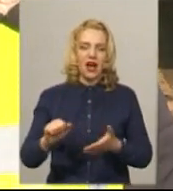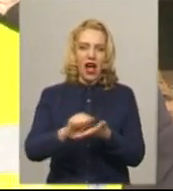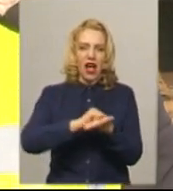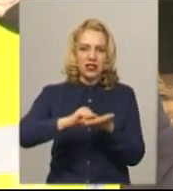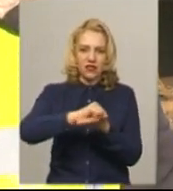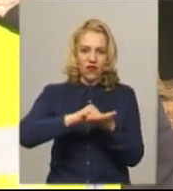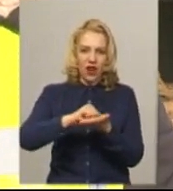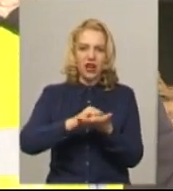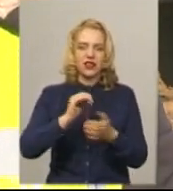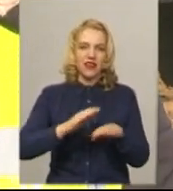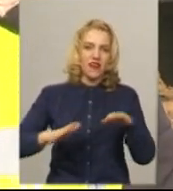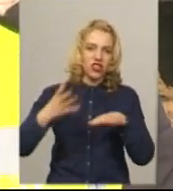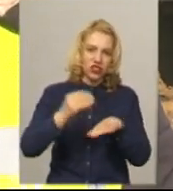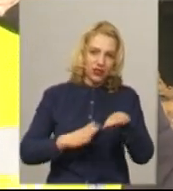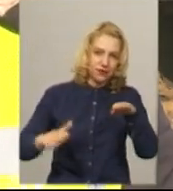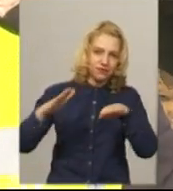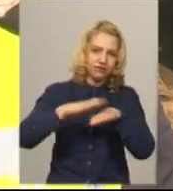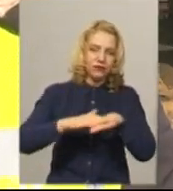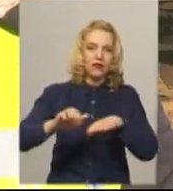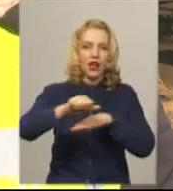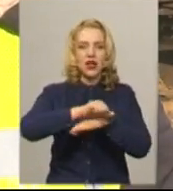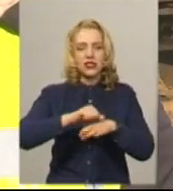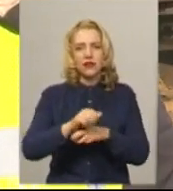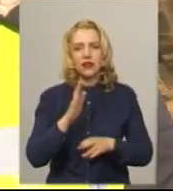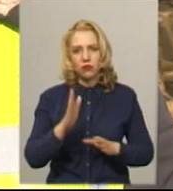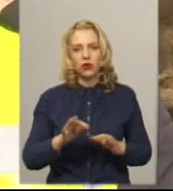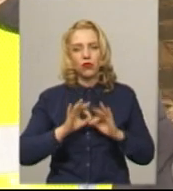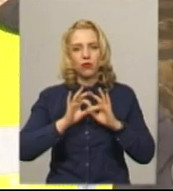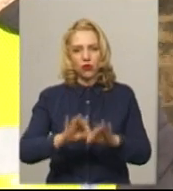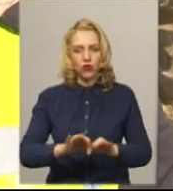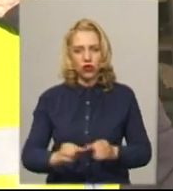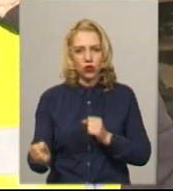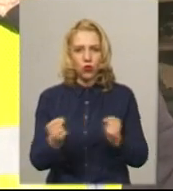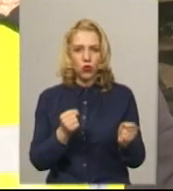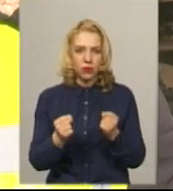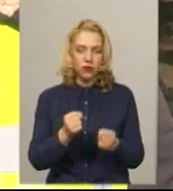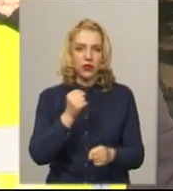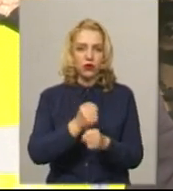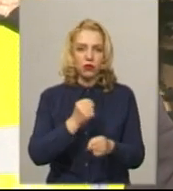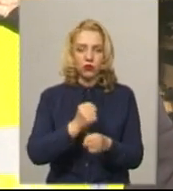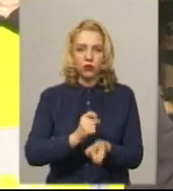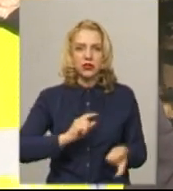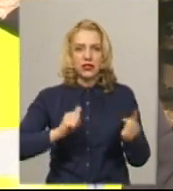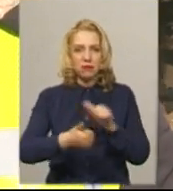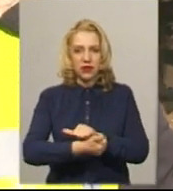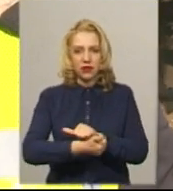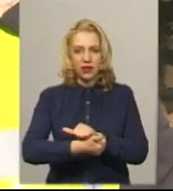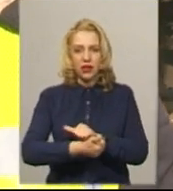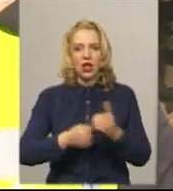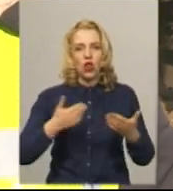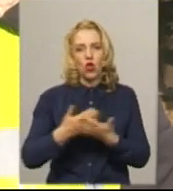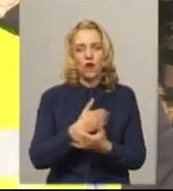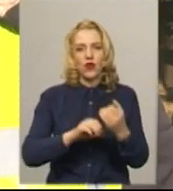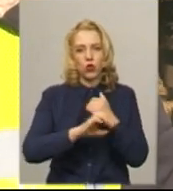верхній слой асфальта. Далі будемо проводити укріплювальні роботи, заміна нових